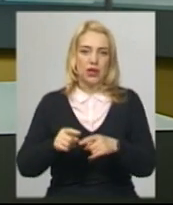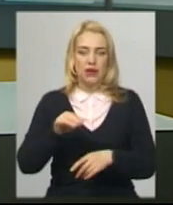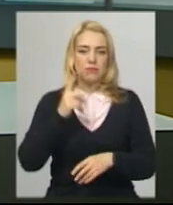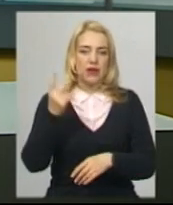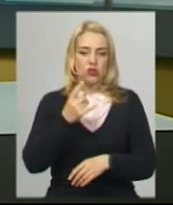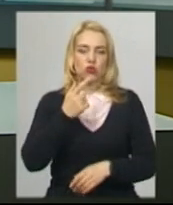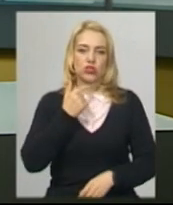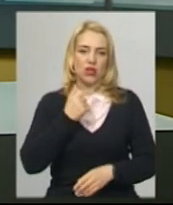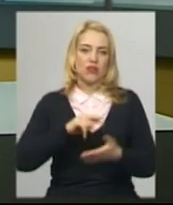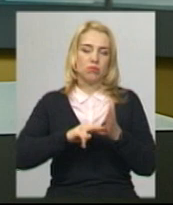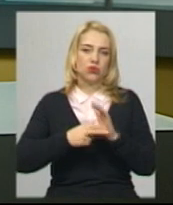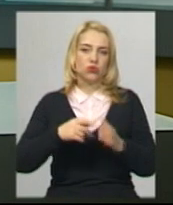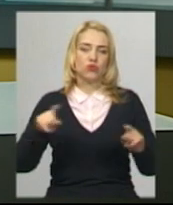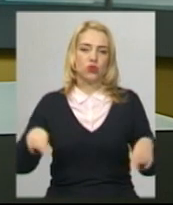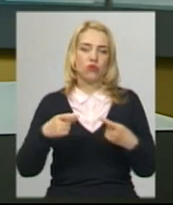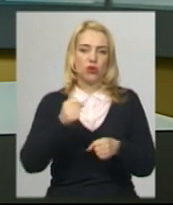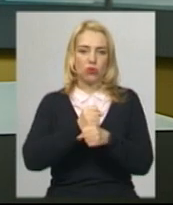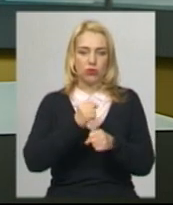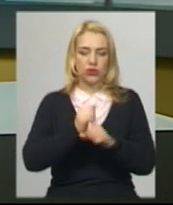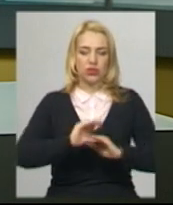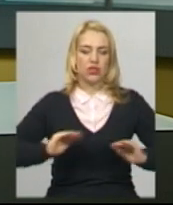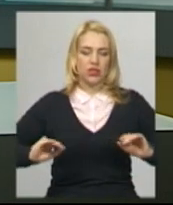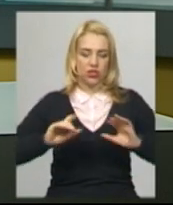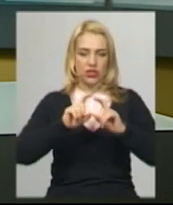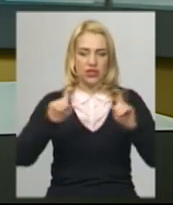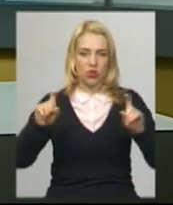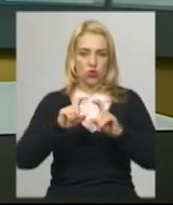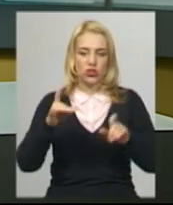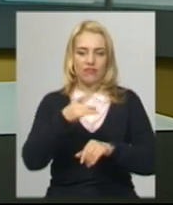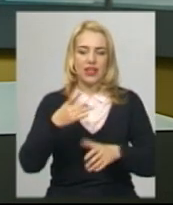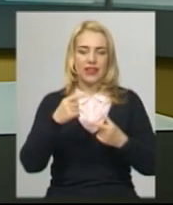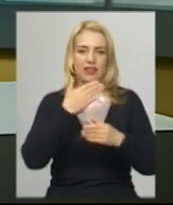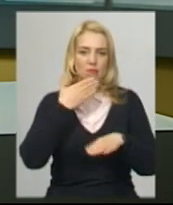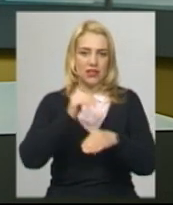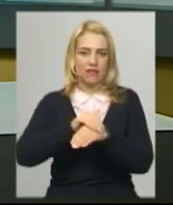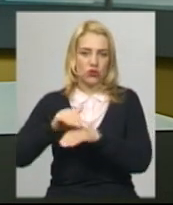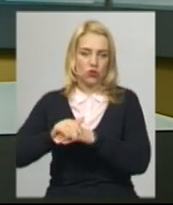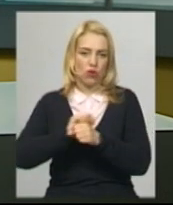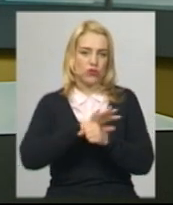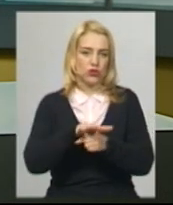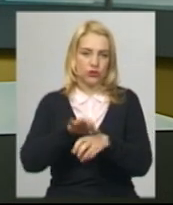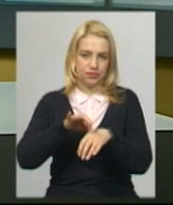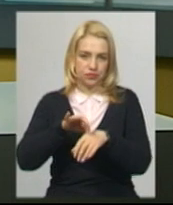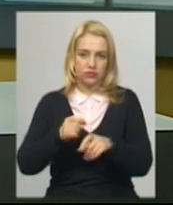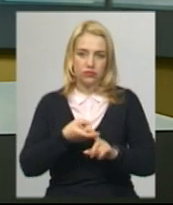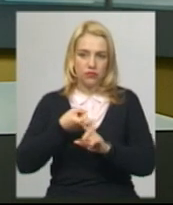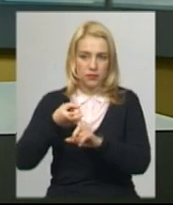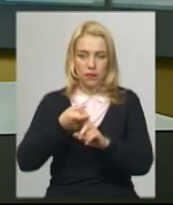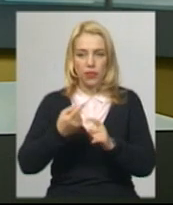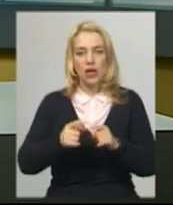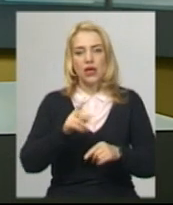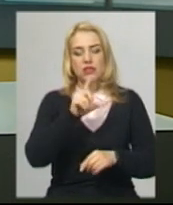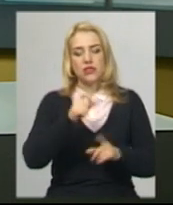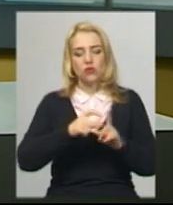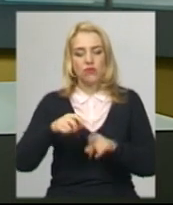планують відновити роботу дитячих садочків в районах, де не фіксують спалах захворювання на ковід-19. За словами Романа Примуша,